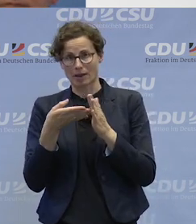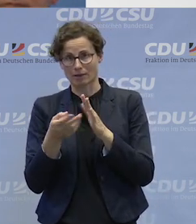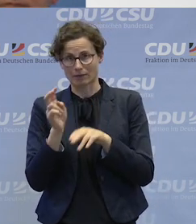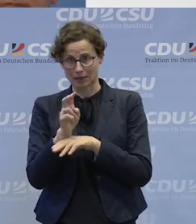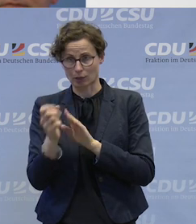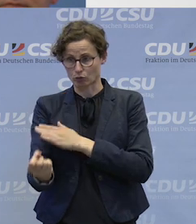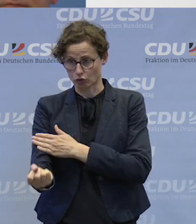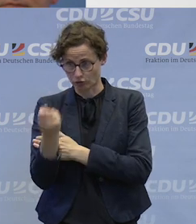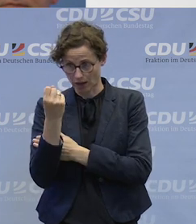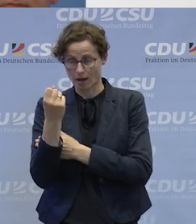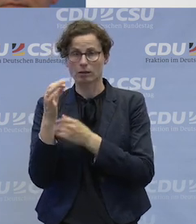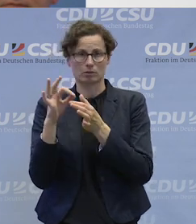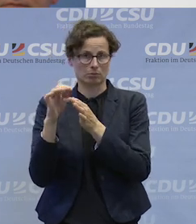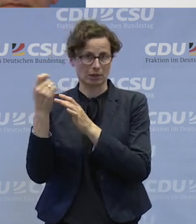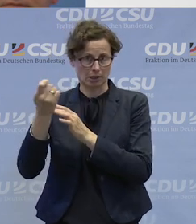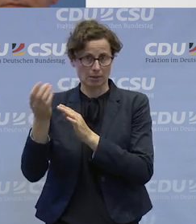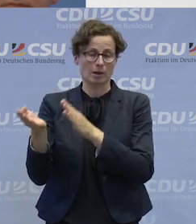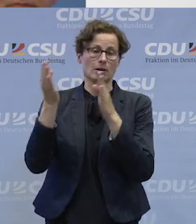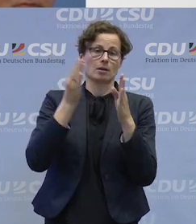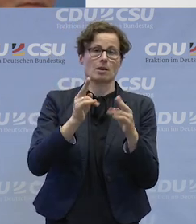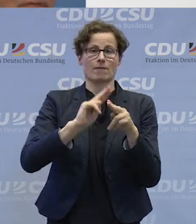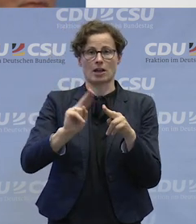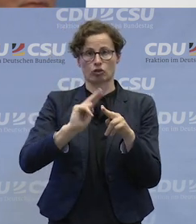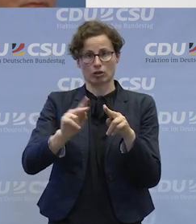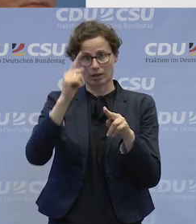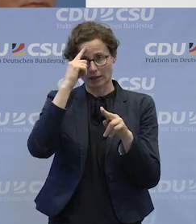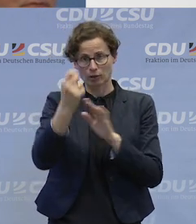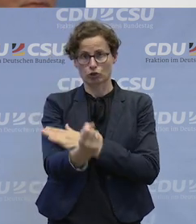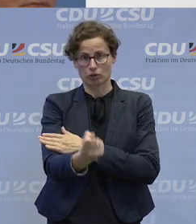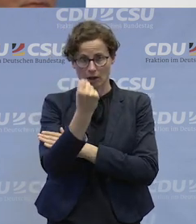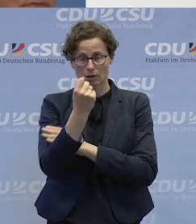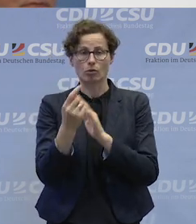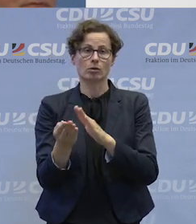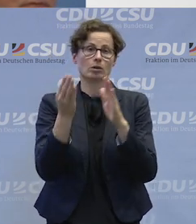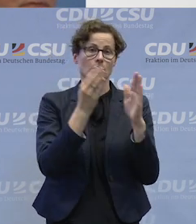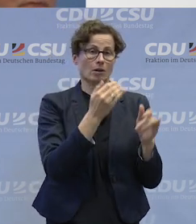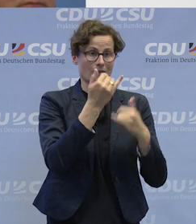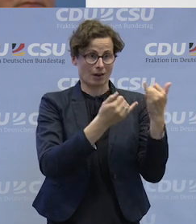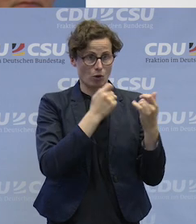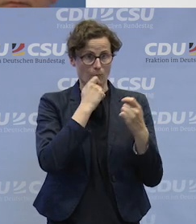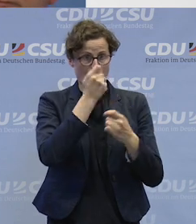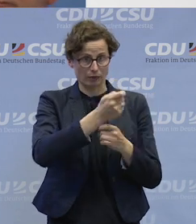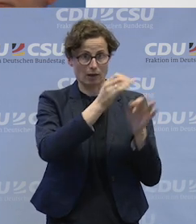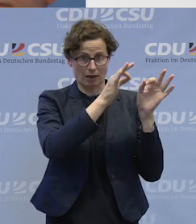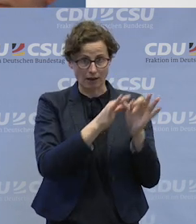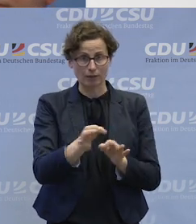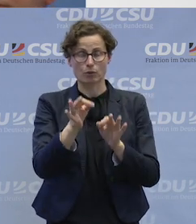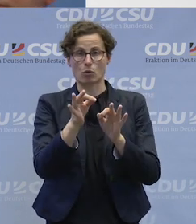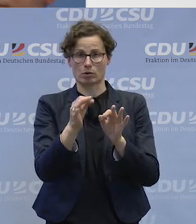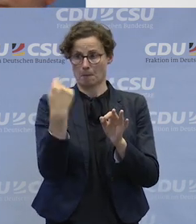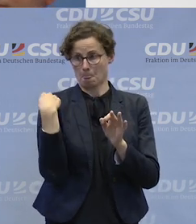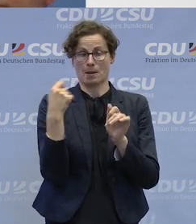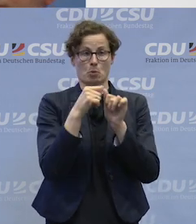Betrieben, beispielsweise in der Stärkung der Werkstatträte, die Frauenbeauftragten einzuführen, nach einem Modell jetzt